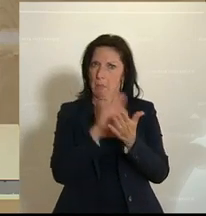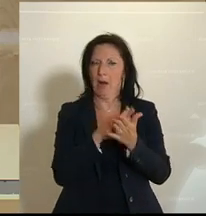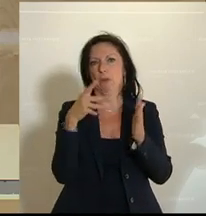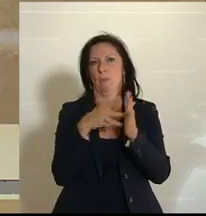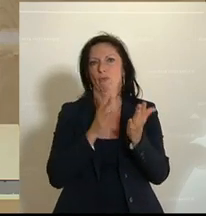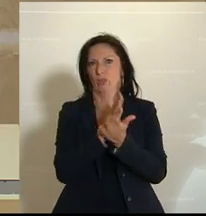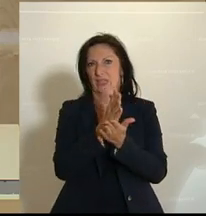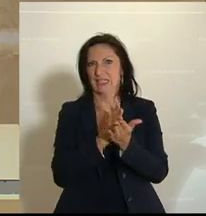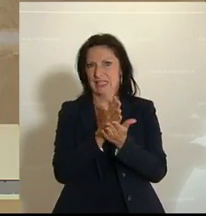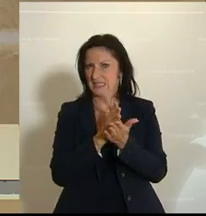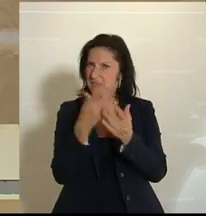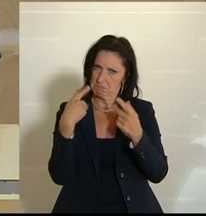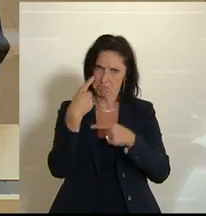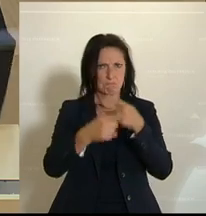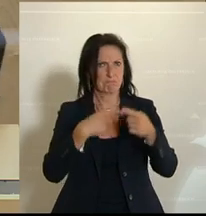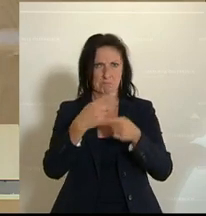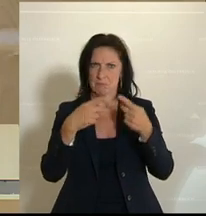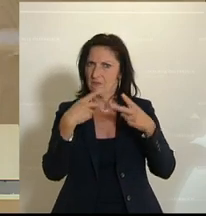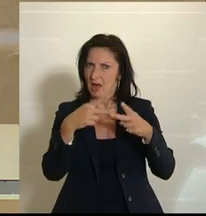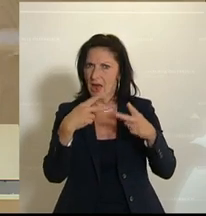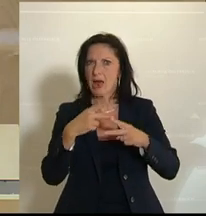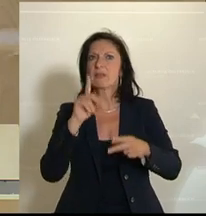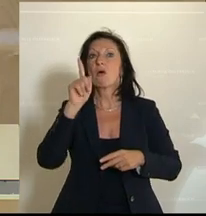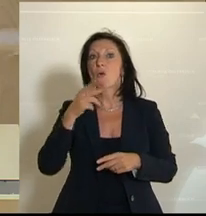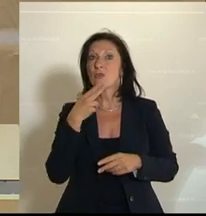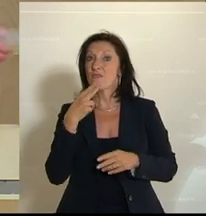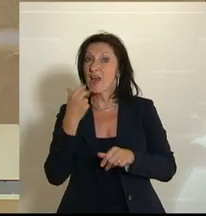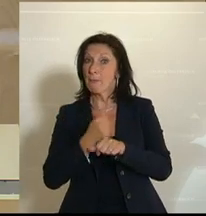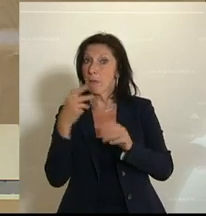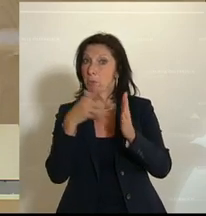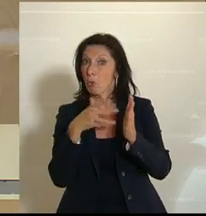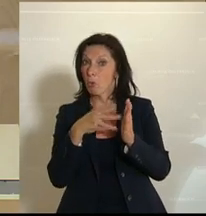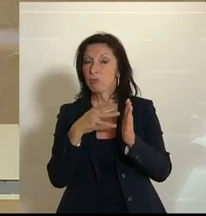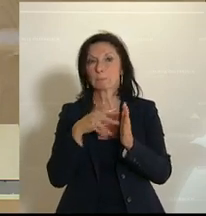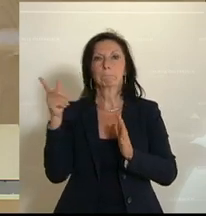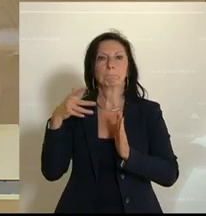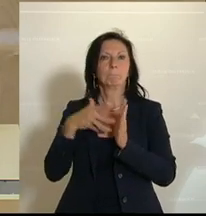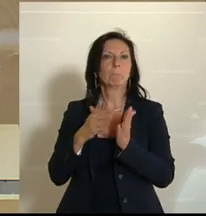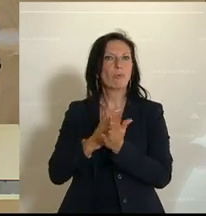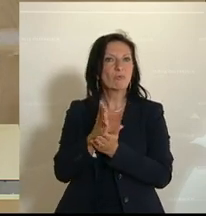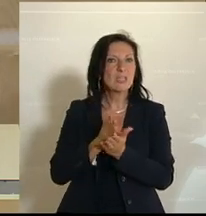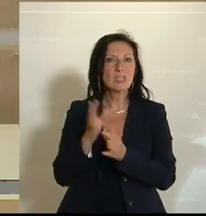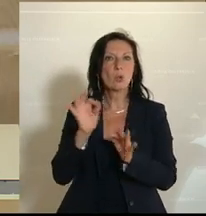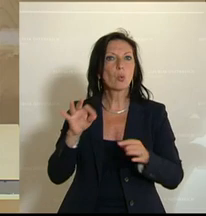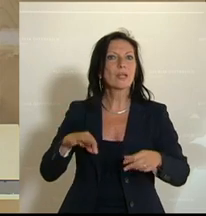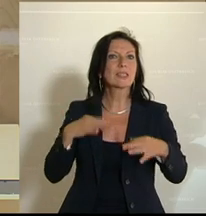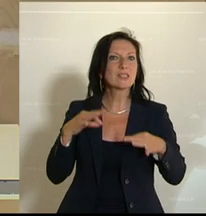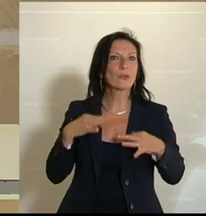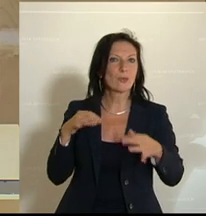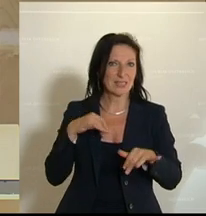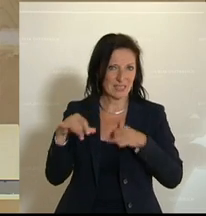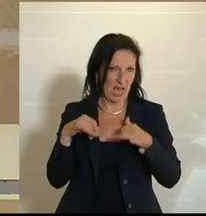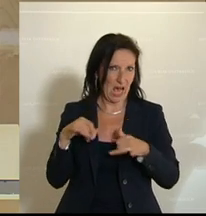bestehen und die Kompetenz für die Prüfung kommt eben dem zuständigen Prüfdienst oder auch der Gesundheitskasse